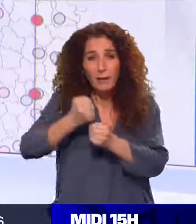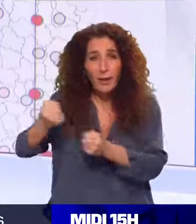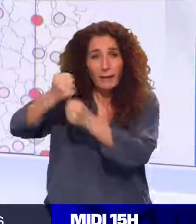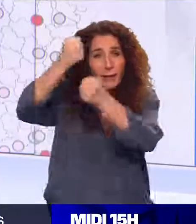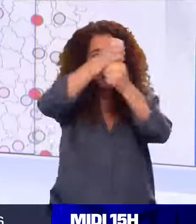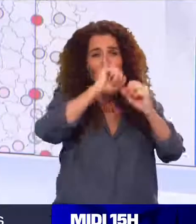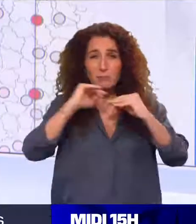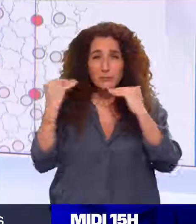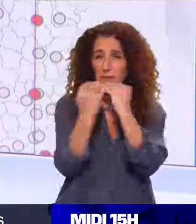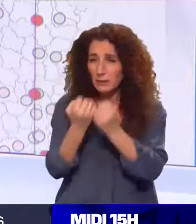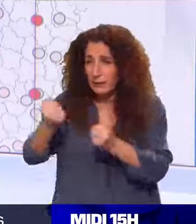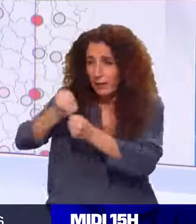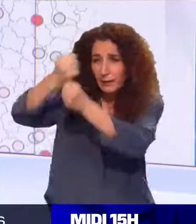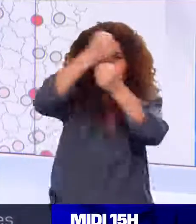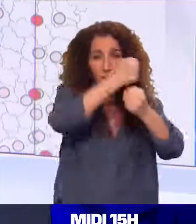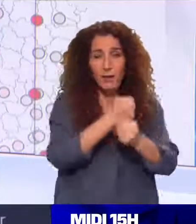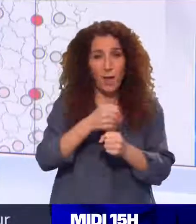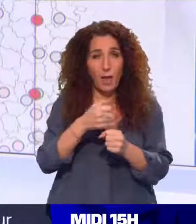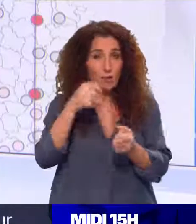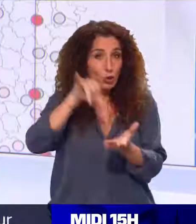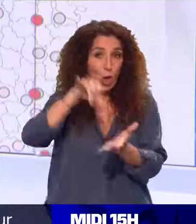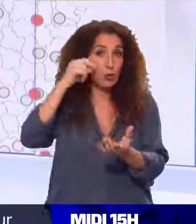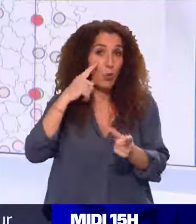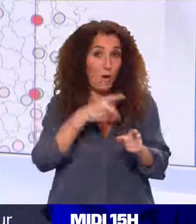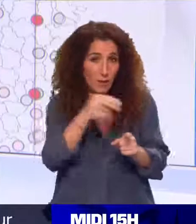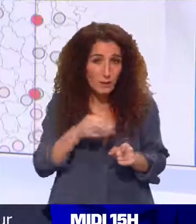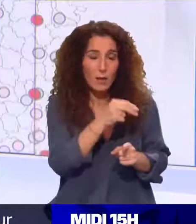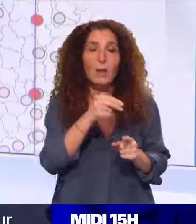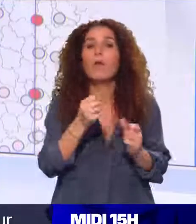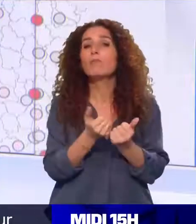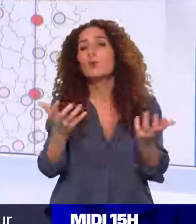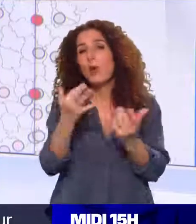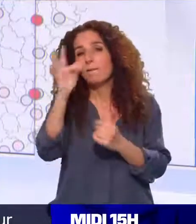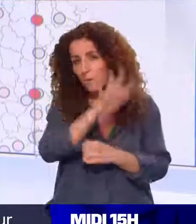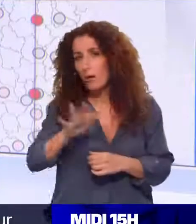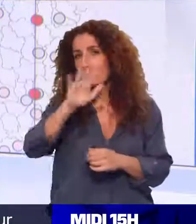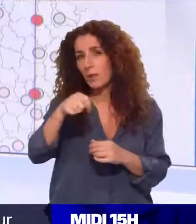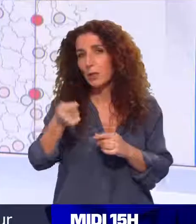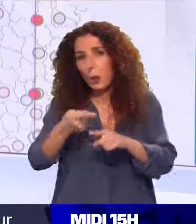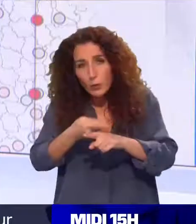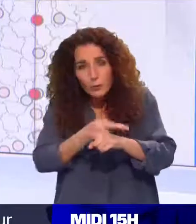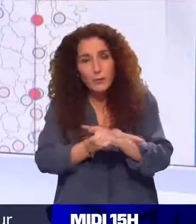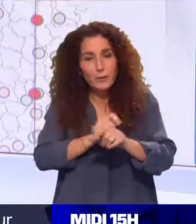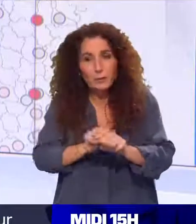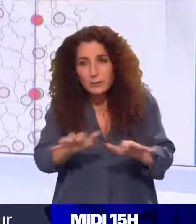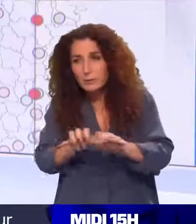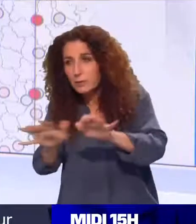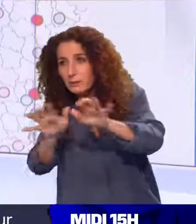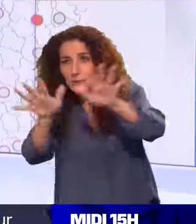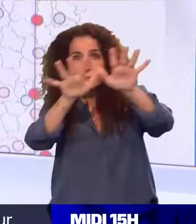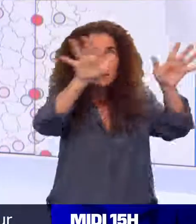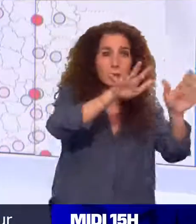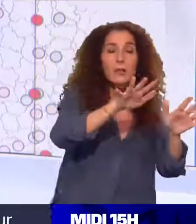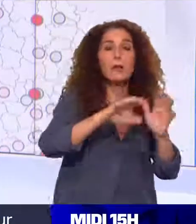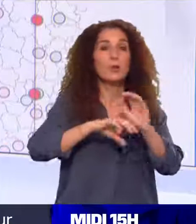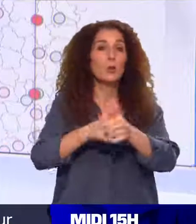vaccinodromes. Il y en a plusieurs sur le territoire français. sont déployés au fur et à mesure, selon les déclarations